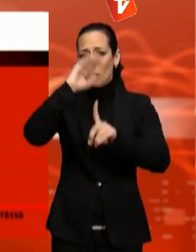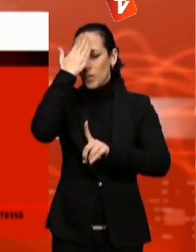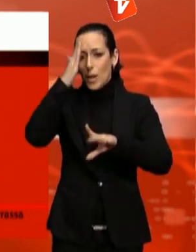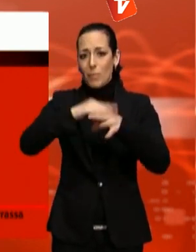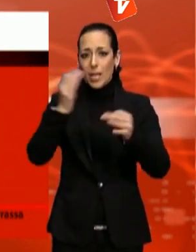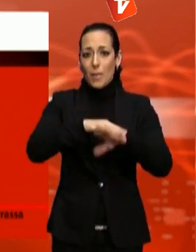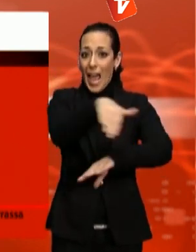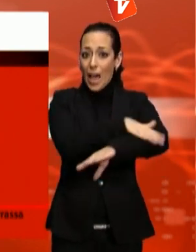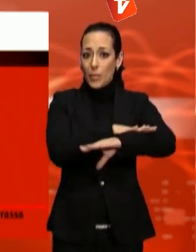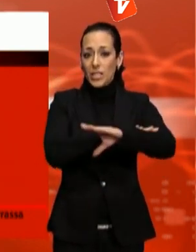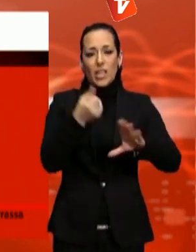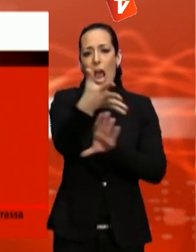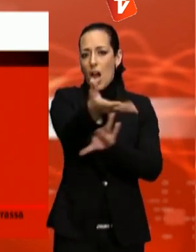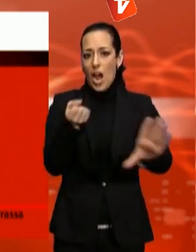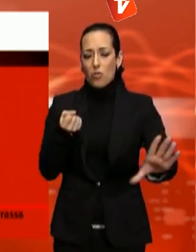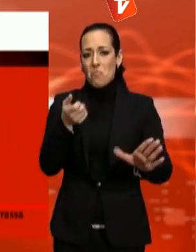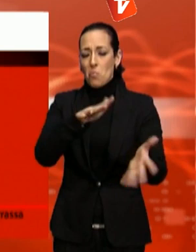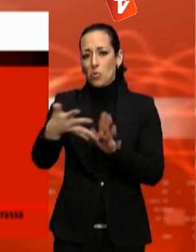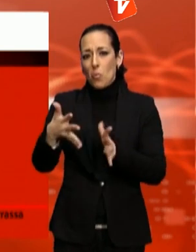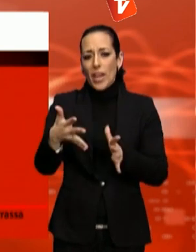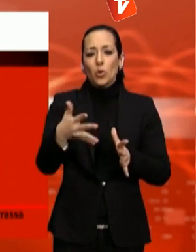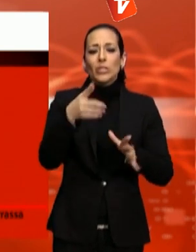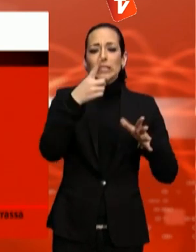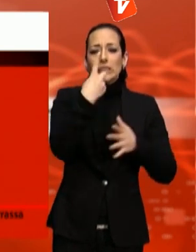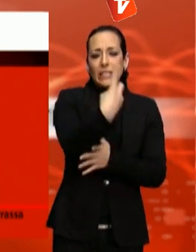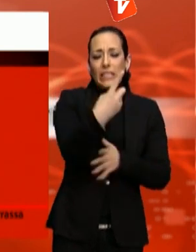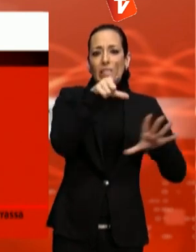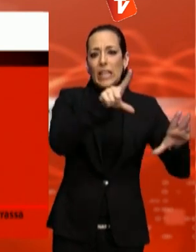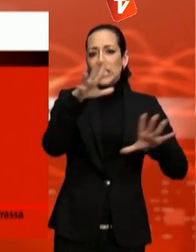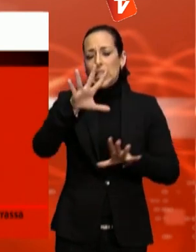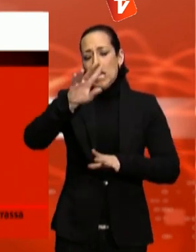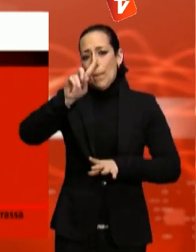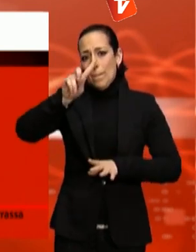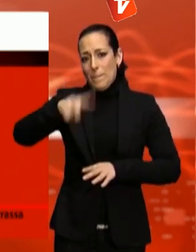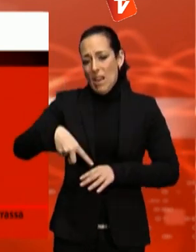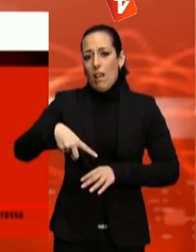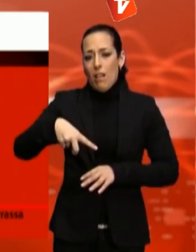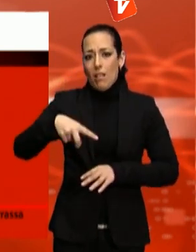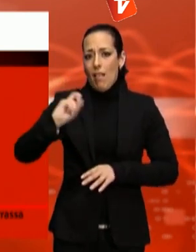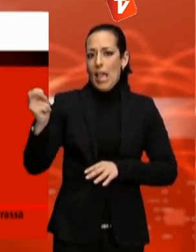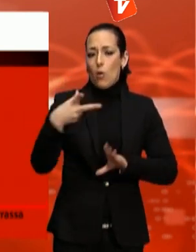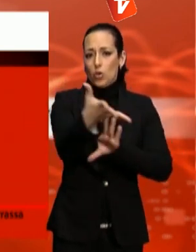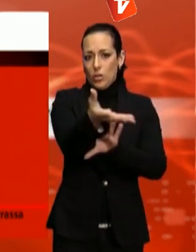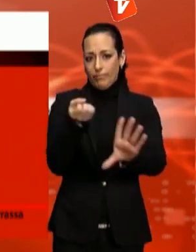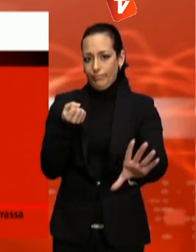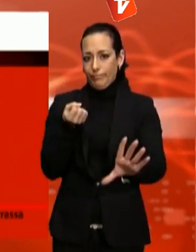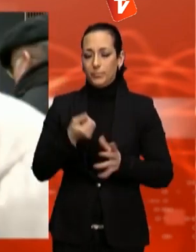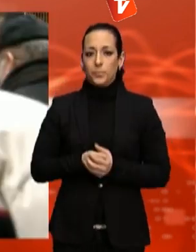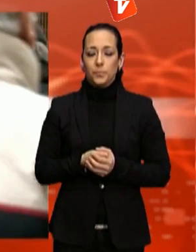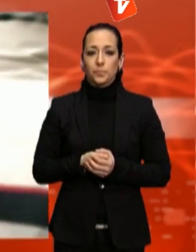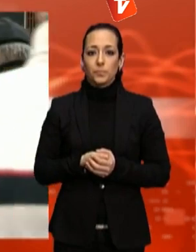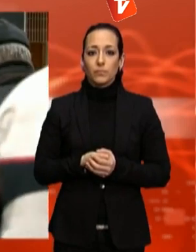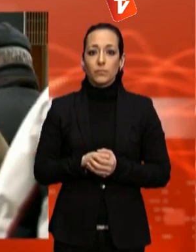calcula que s'estalviarà entre 175.000 i 225.000 euros dels 800.000 que li costa mantenir les actuals targetes.